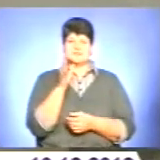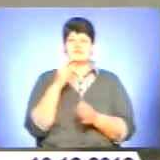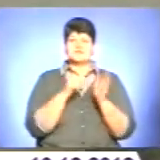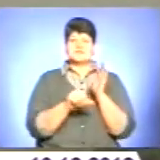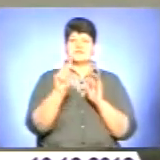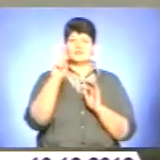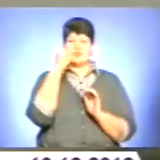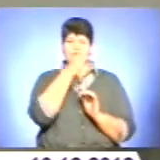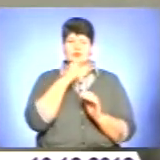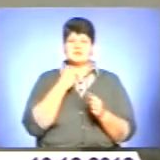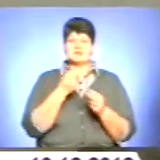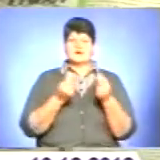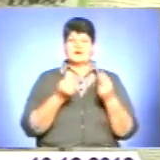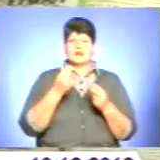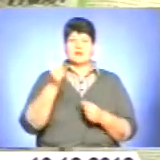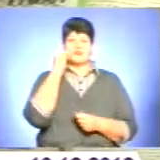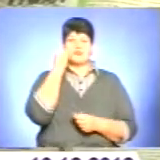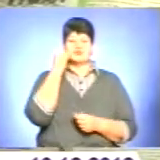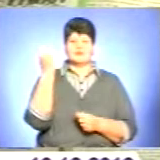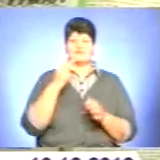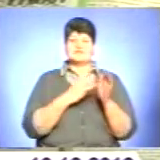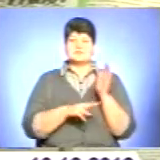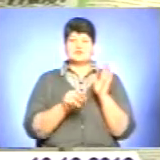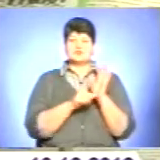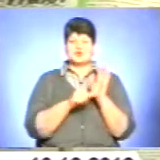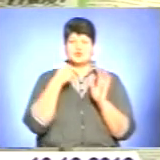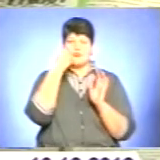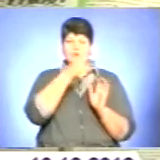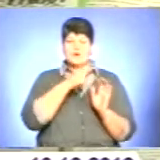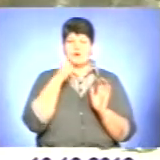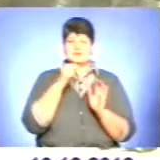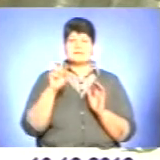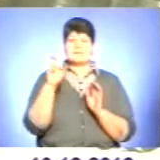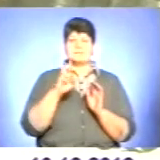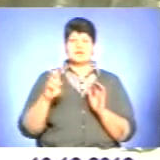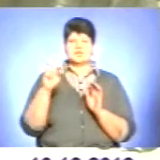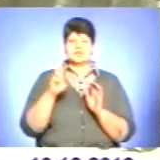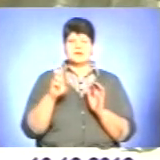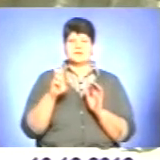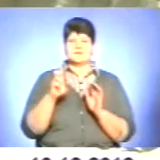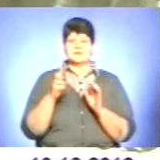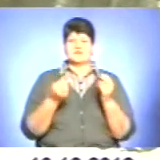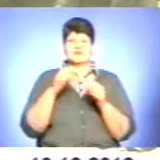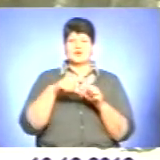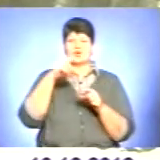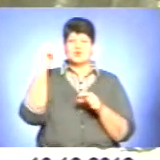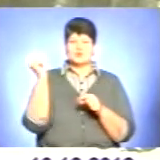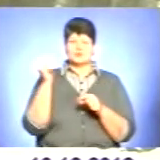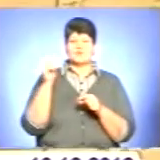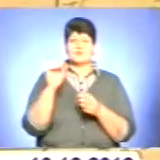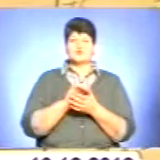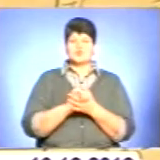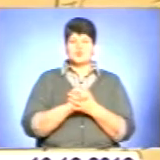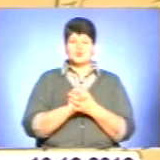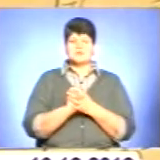-му році, Граду в Москві, в 86-му році тут є фотографія, бережанці виграли по Кулуську Союз. Цього року